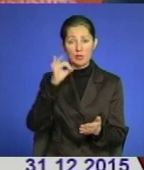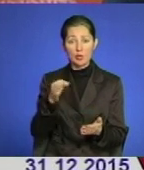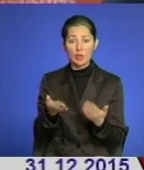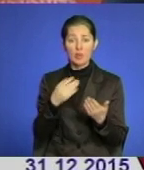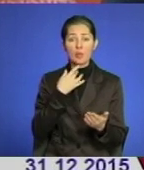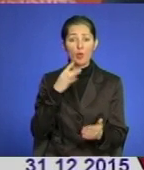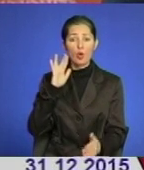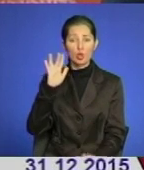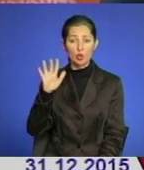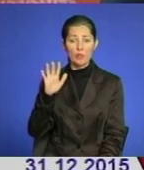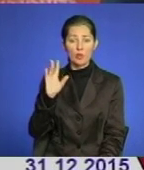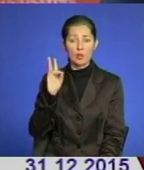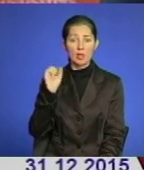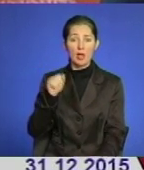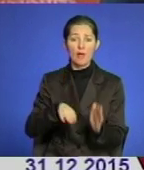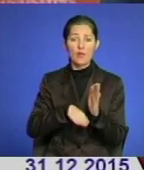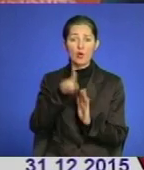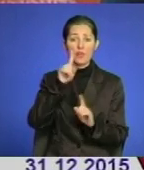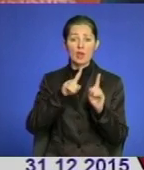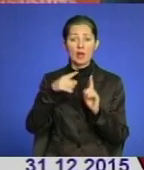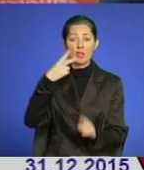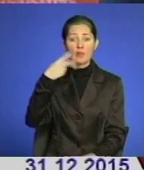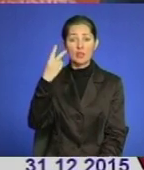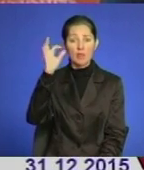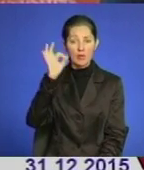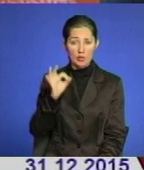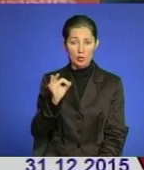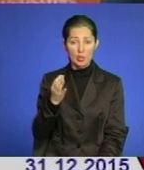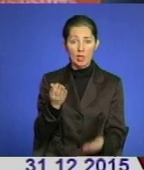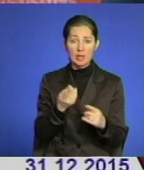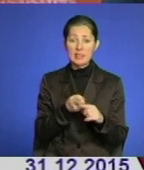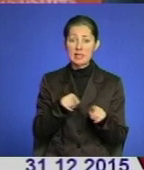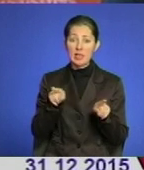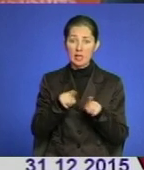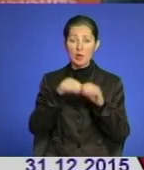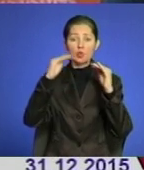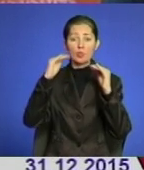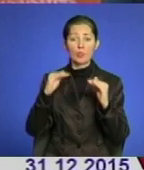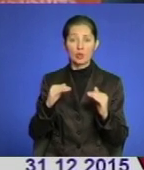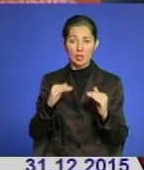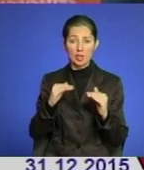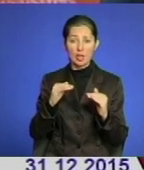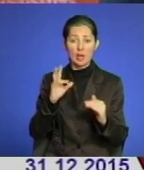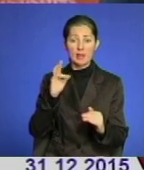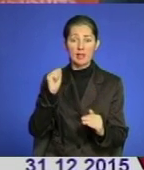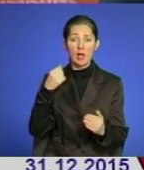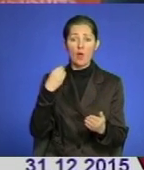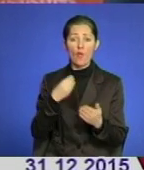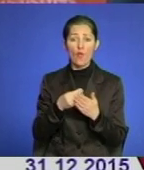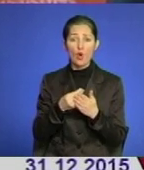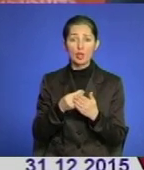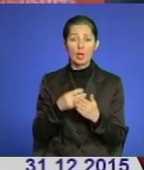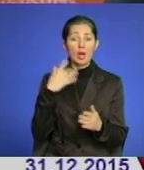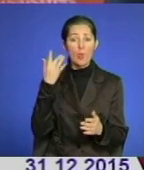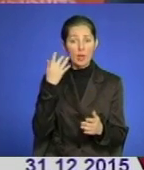проголосовано на Верховній Раді 22%, але це теж пониження на фонд, чи